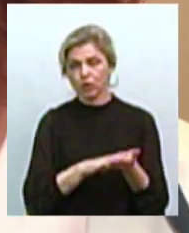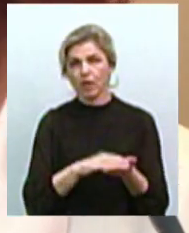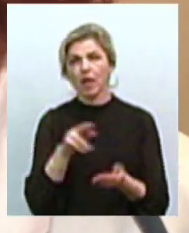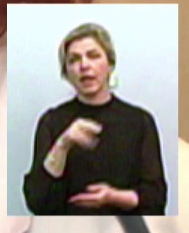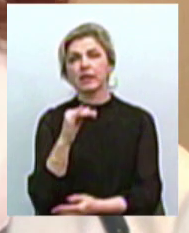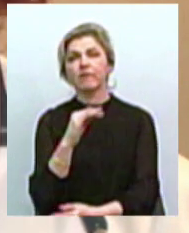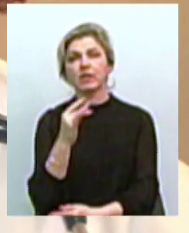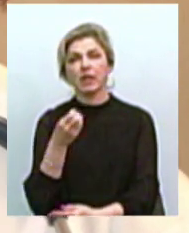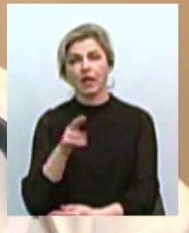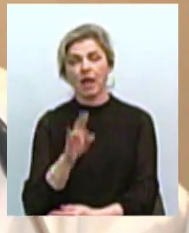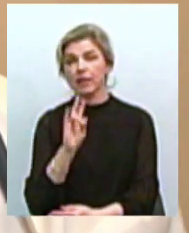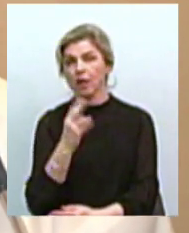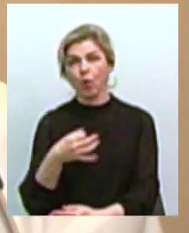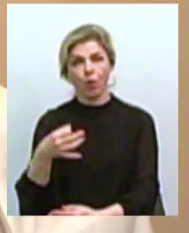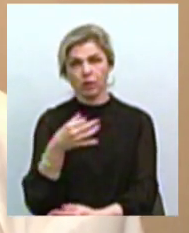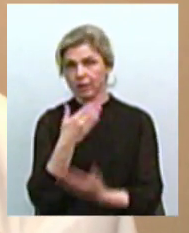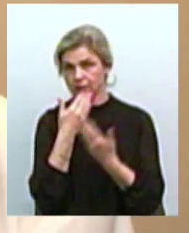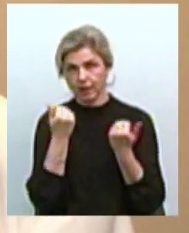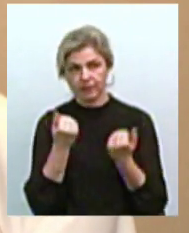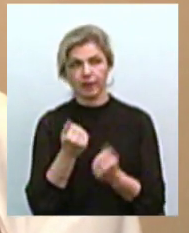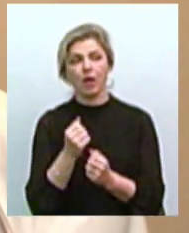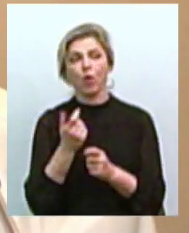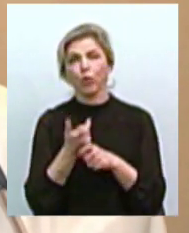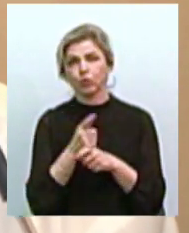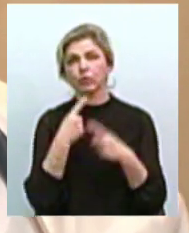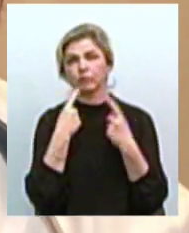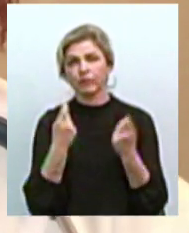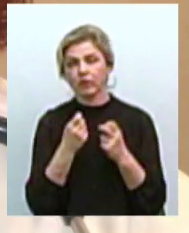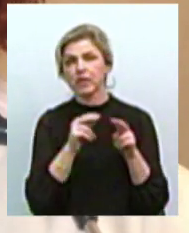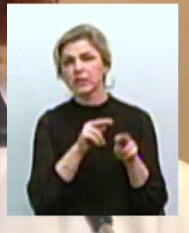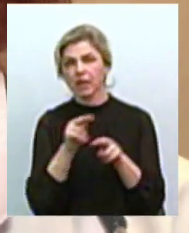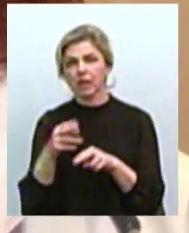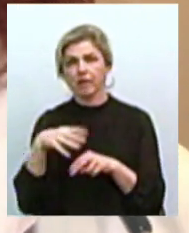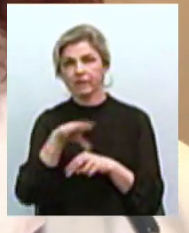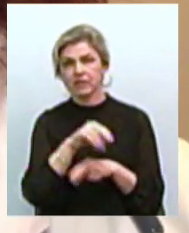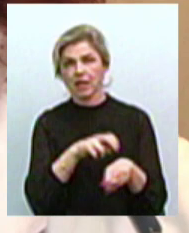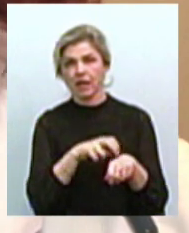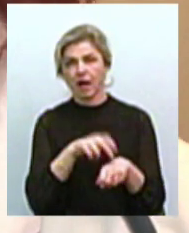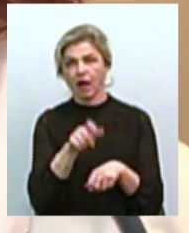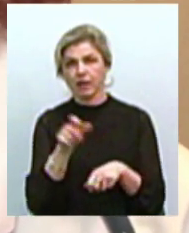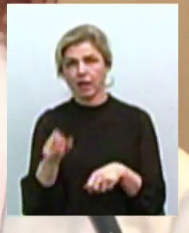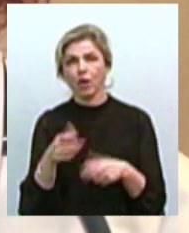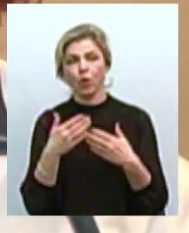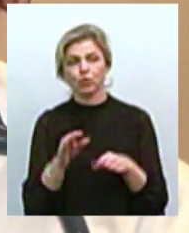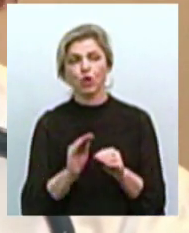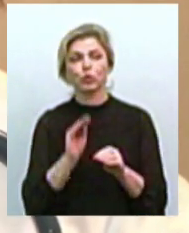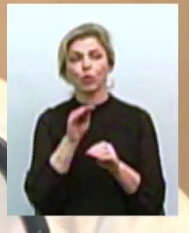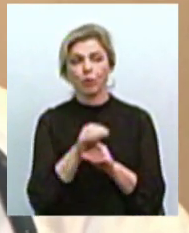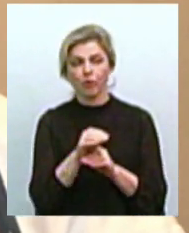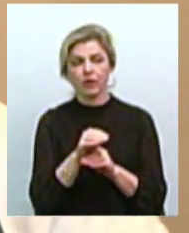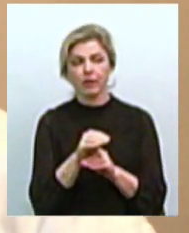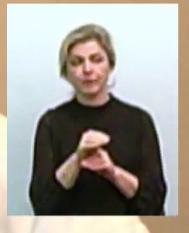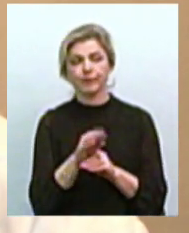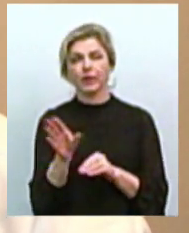Миколаївщині не зареєстровано, дуже прицільно зараз слідкуються. Всі лікарі вже прийшли, доповненими